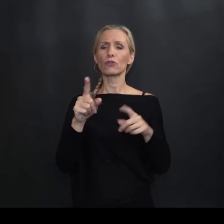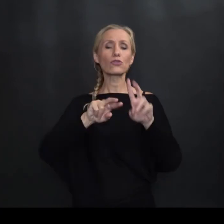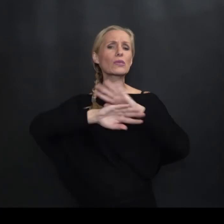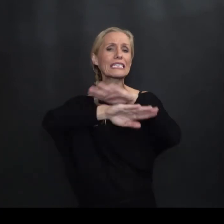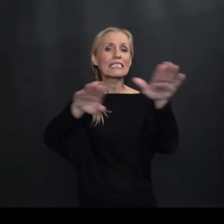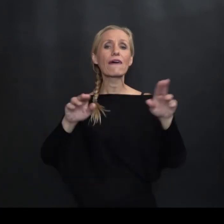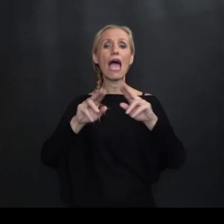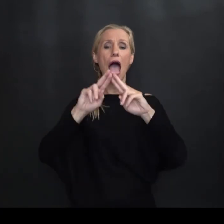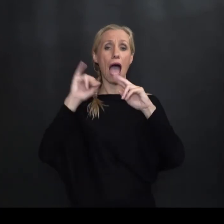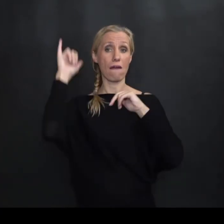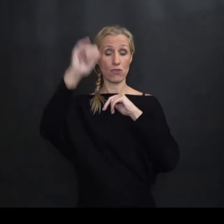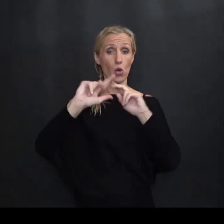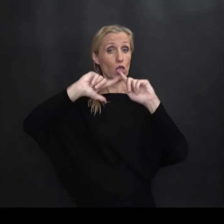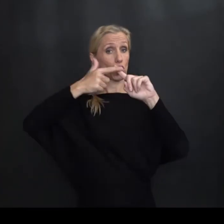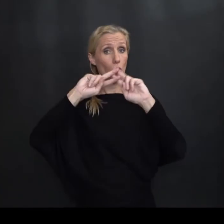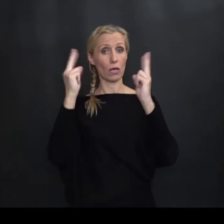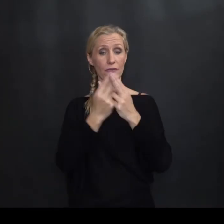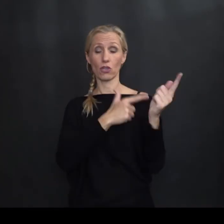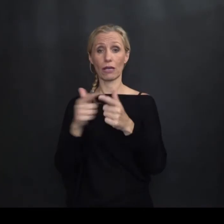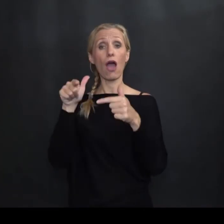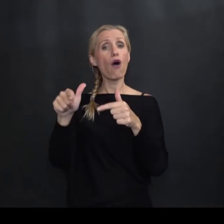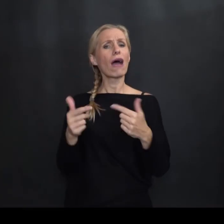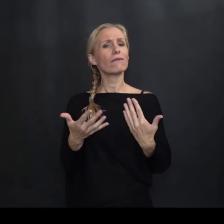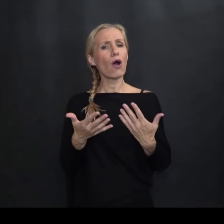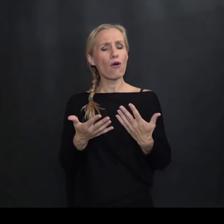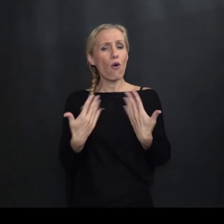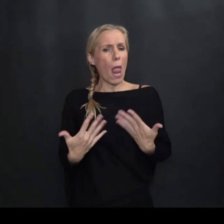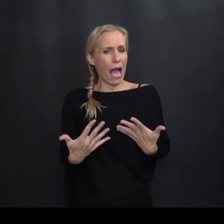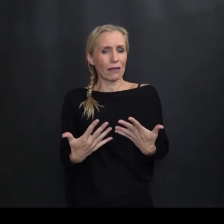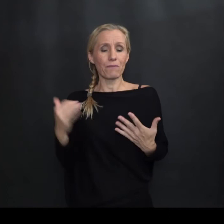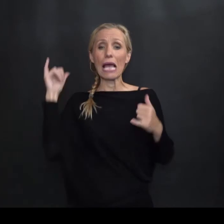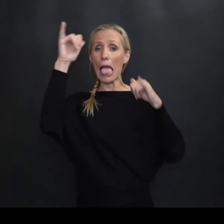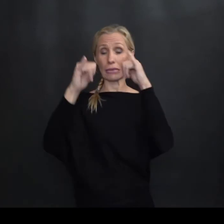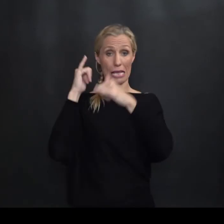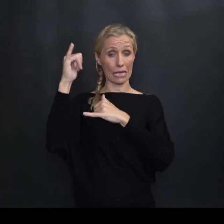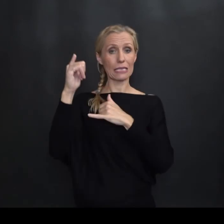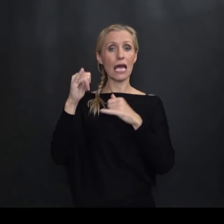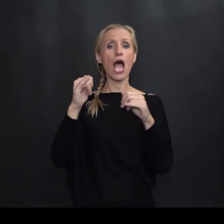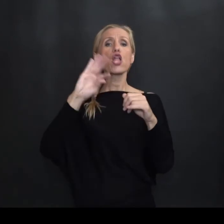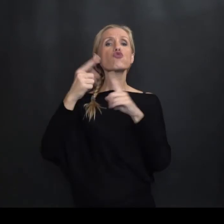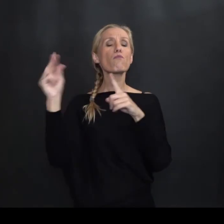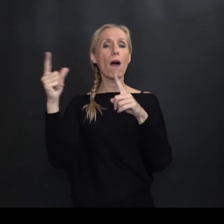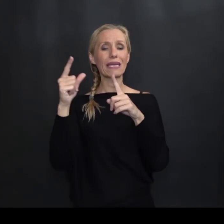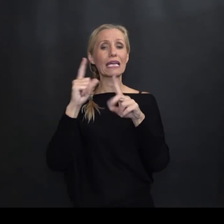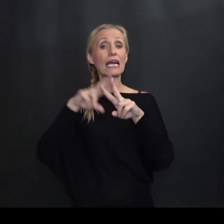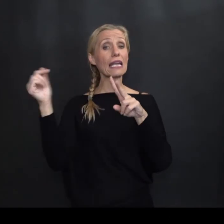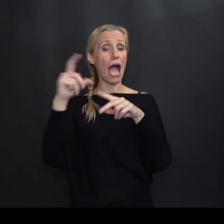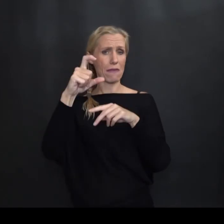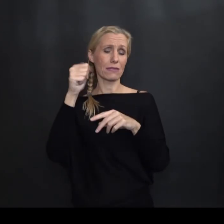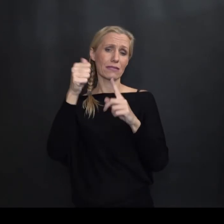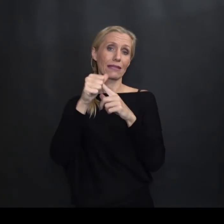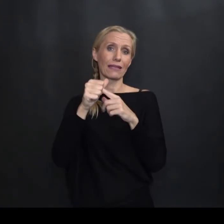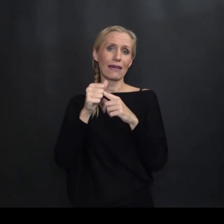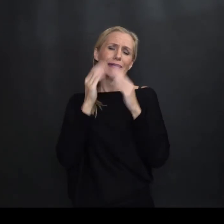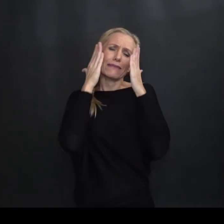Iz drugog svjetskog rata Ovaj ovde Takozvana Ultralaka letjelica Ljubomir Hranjec Jedan isto